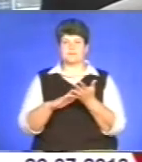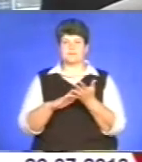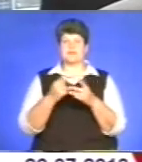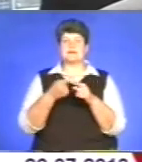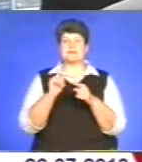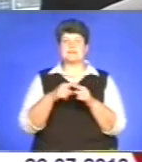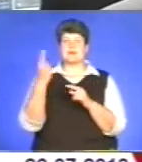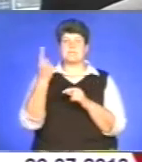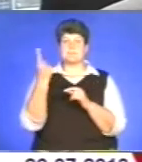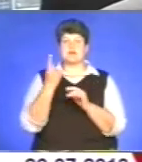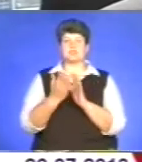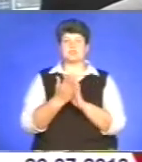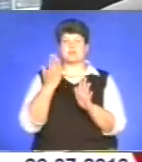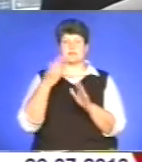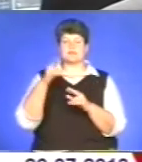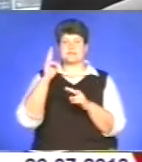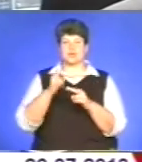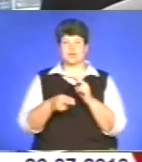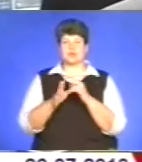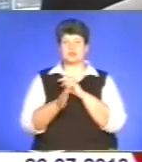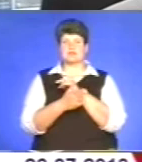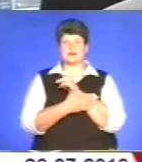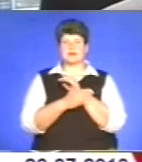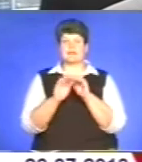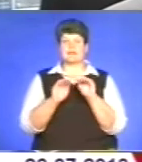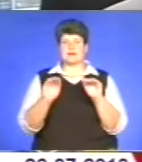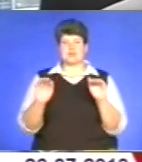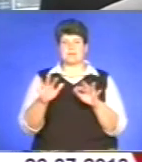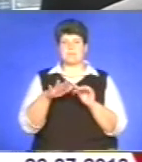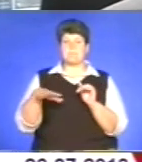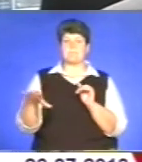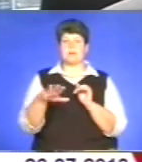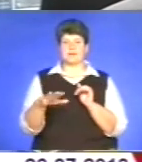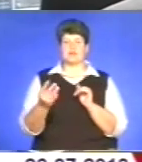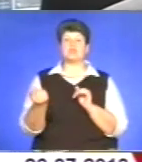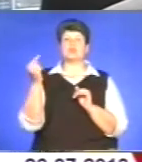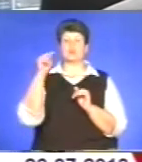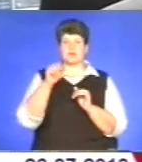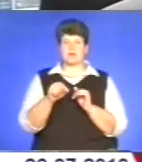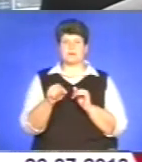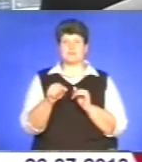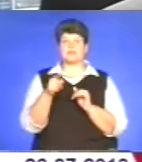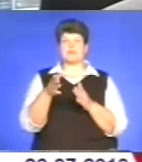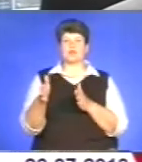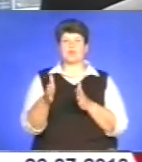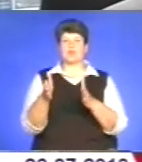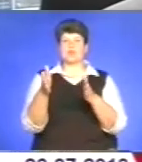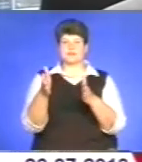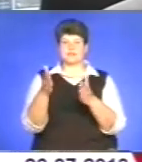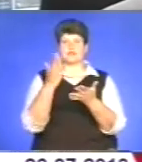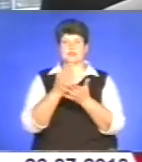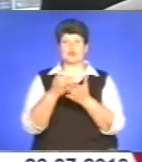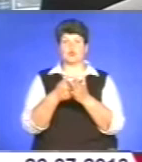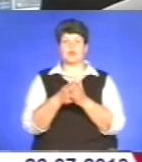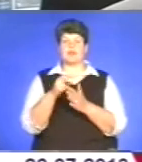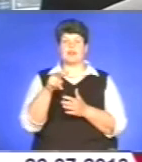перша черга, де ми закінчуємо останнім дитячим майданчиком. І тоді ці доріжки, які ведуть аж до Лесі